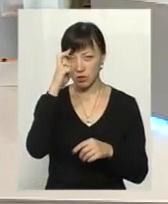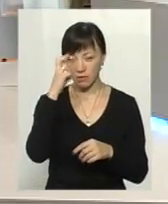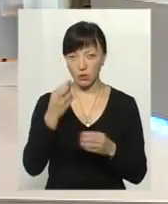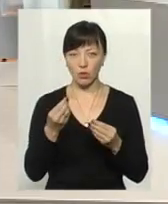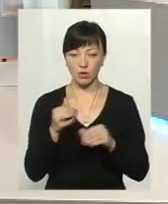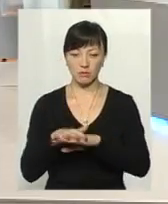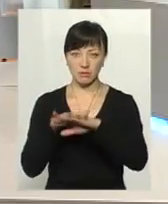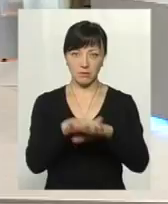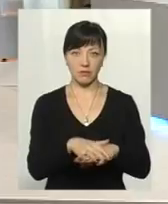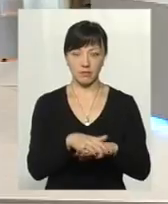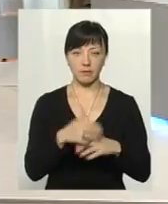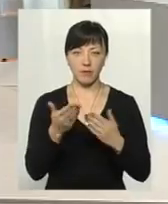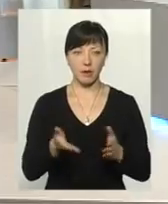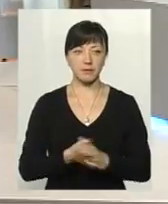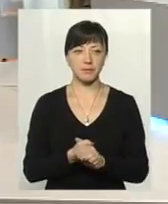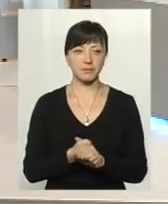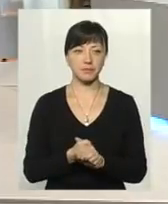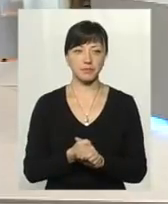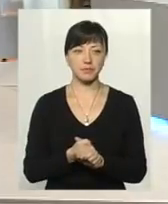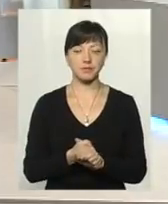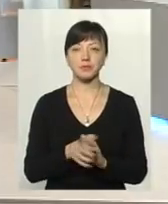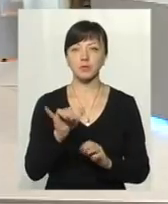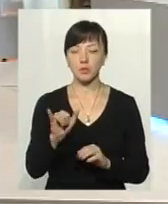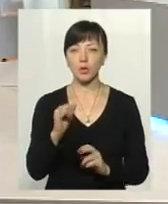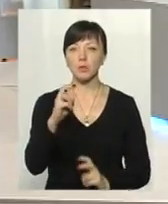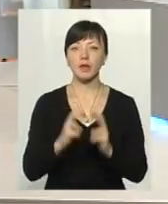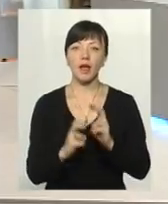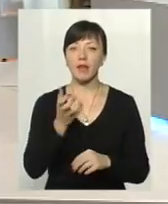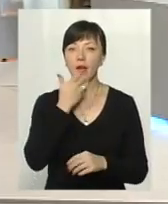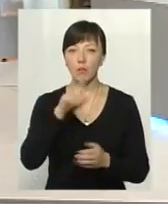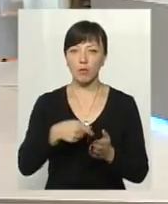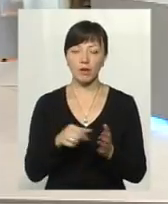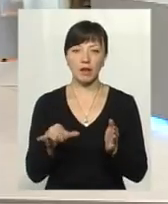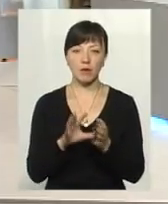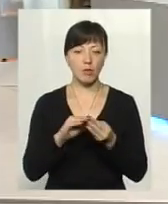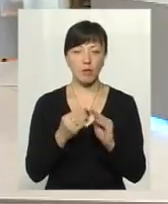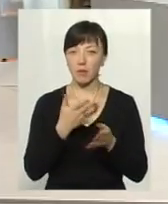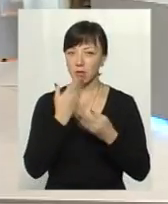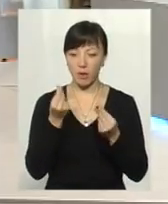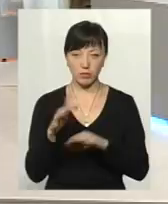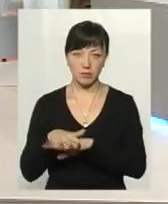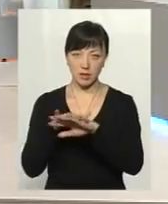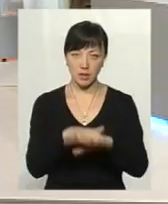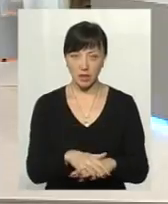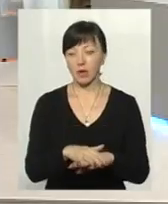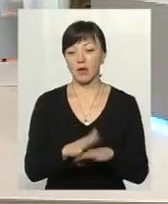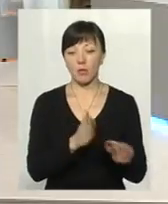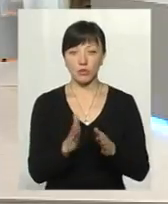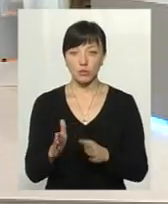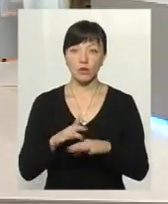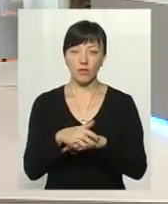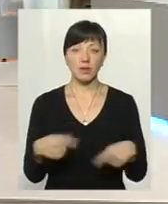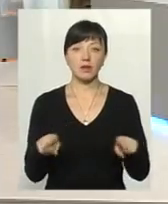коштів на ваші рахунки? У підприємства теплокомуненерго проблем немає з надходженням коштів. Процедура нарахування